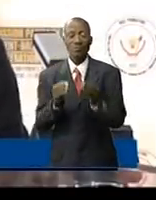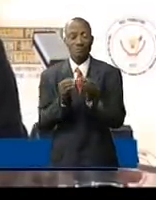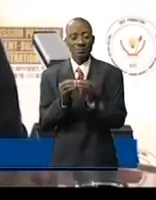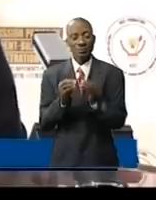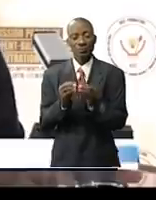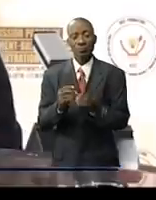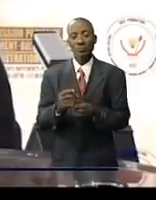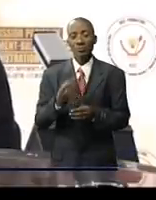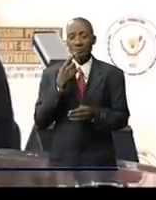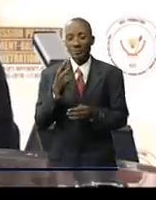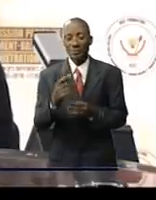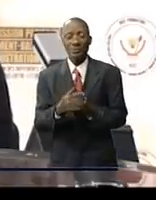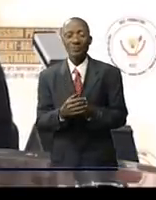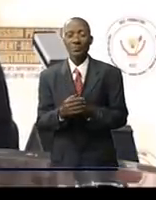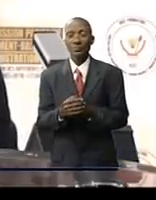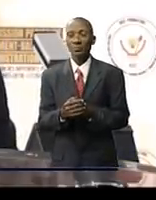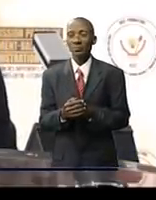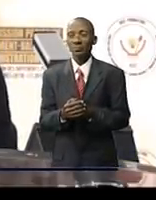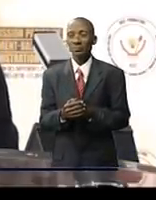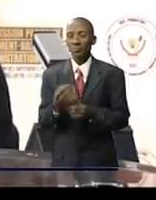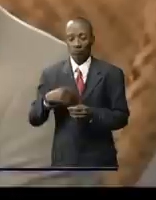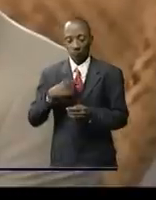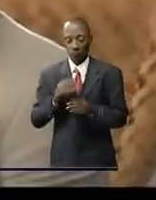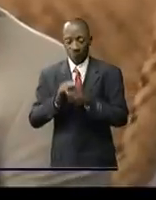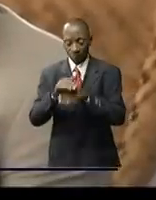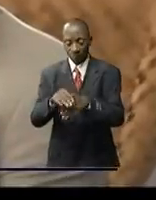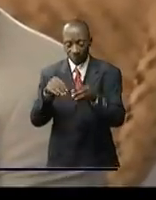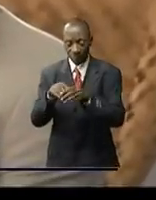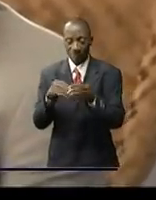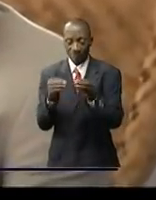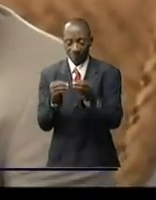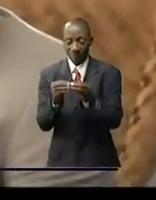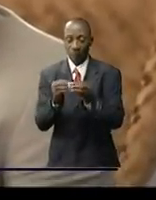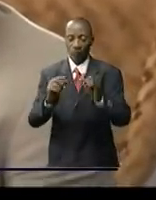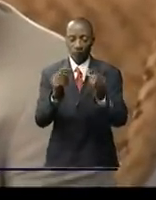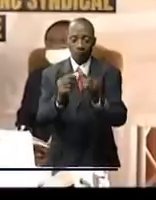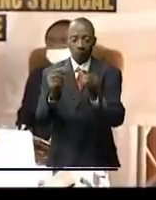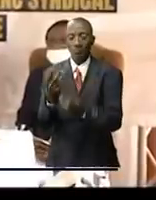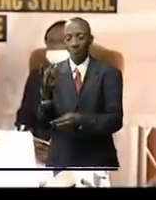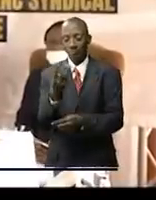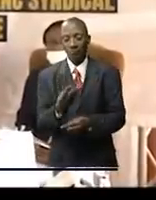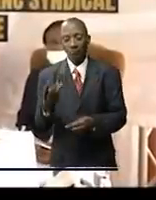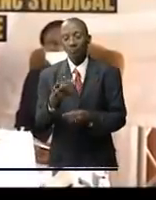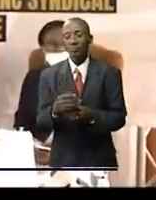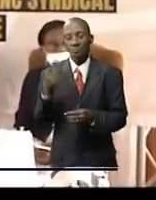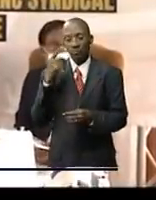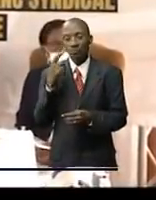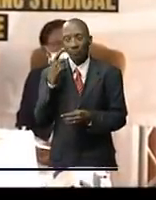du relèvement socio-économique de notre pays. J'attends de ces nouvelles assises surtout